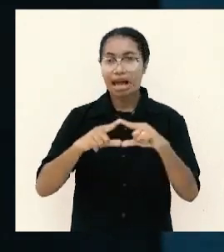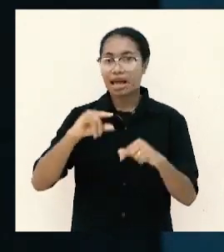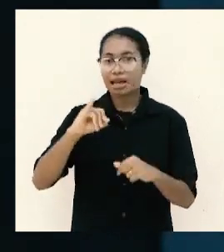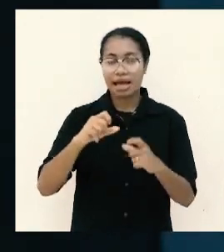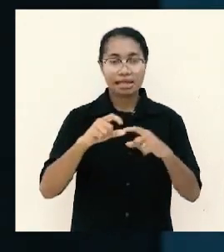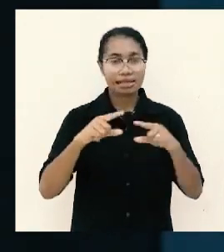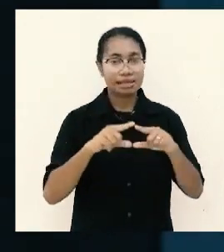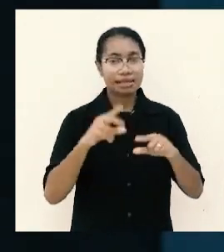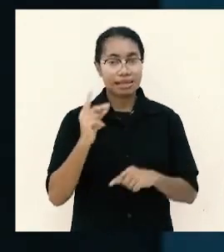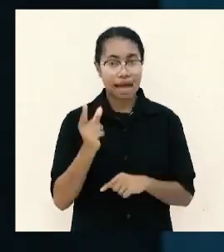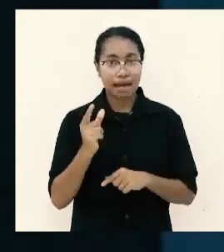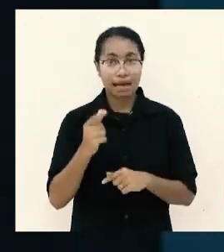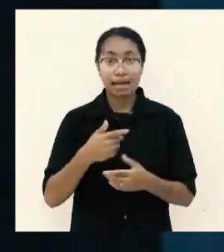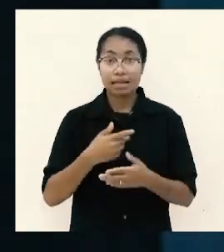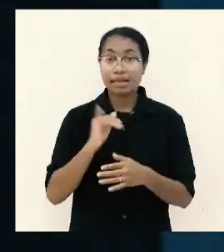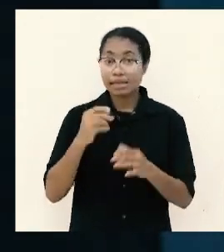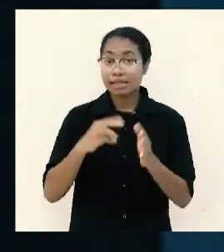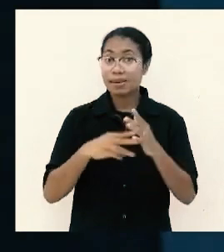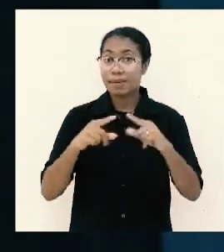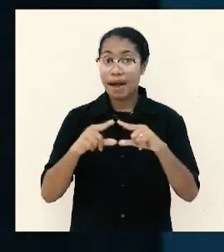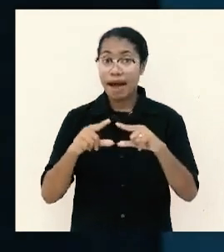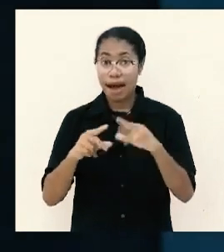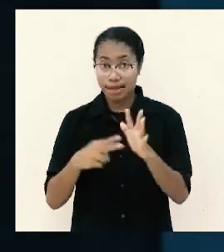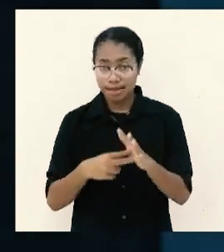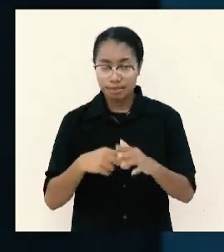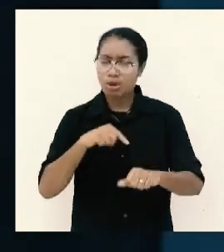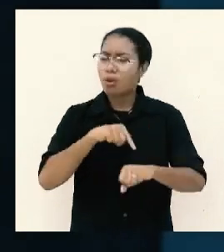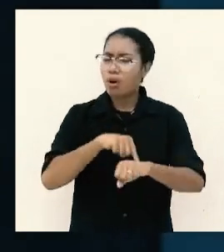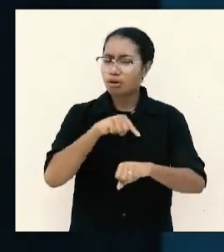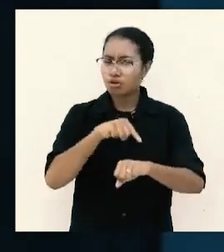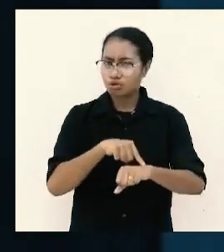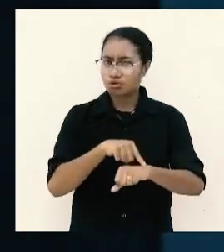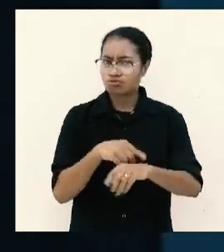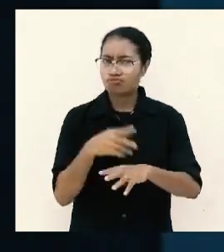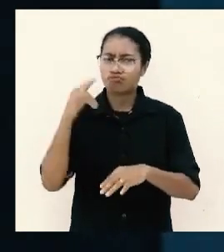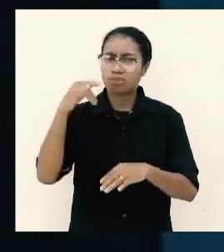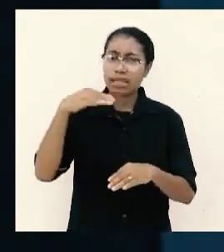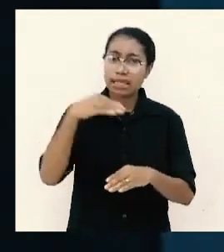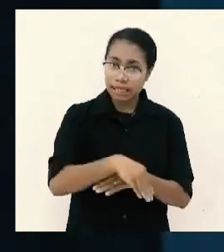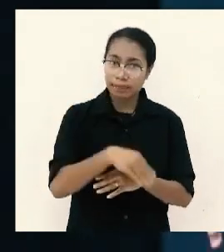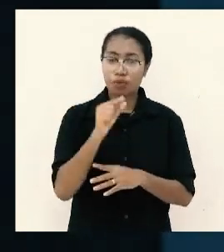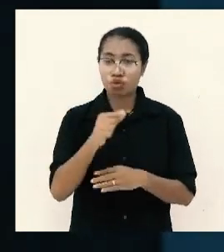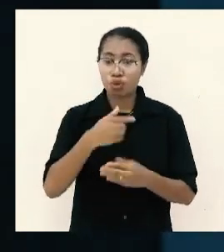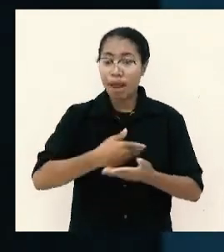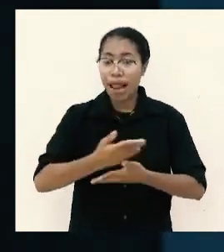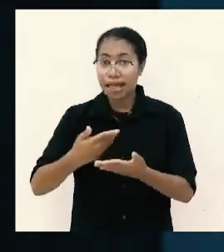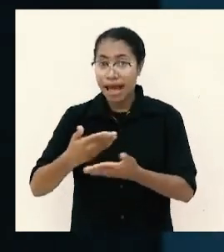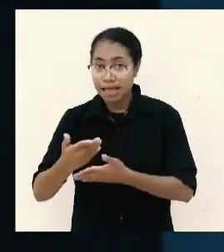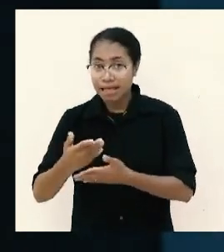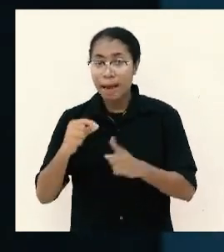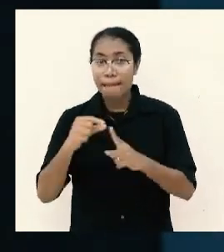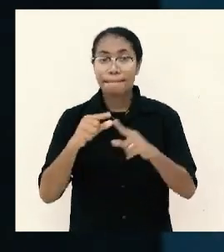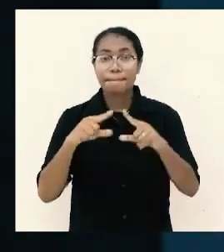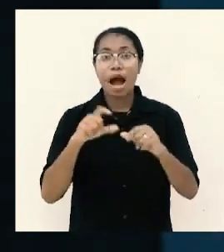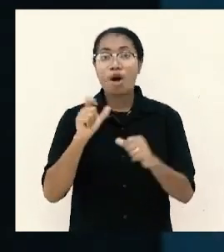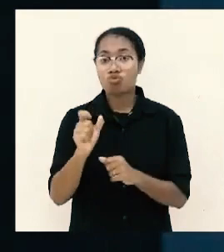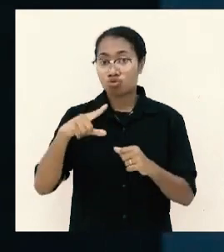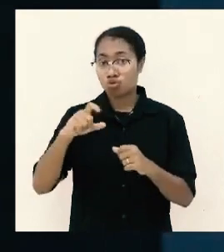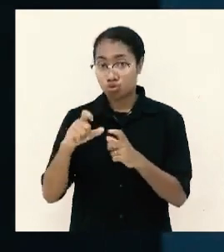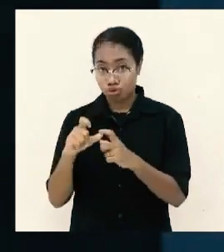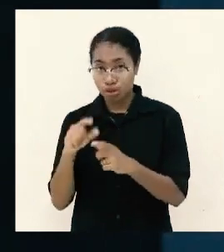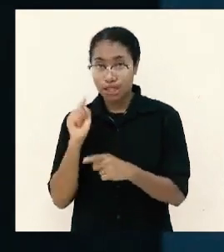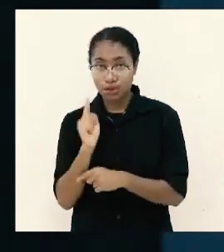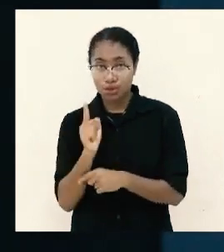-saudara pada waktu Epaphroditus dikirim untuk melayani Paulus itu dia tidak